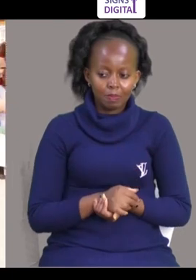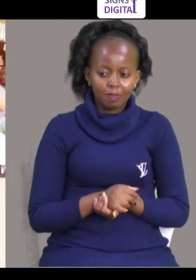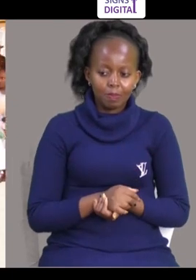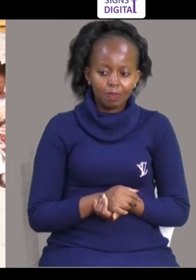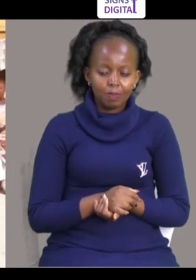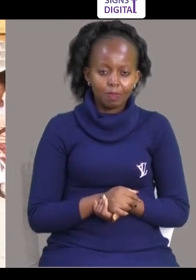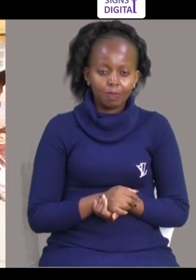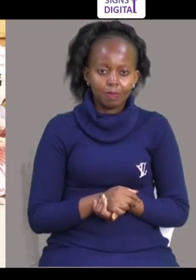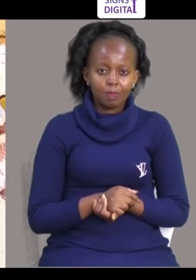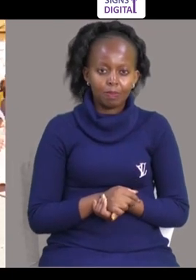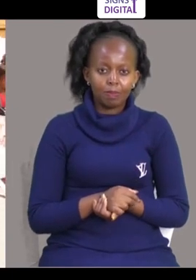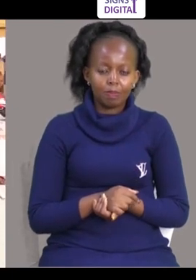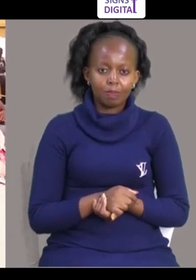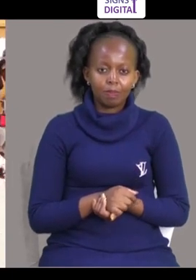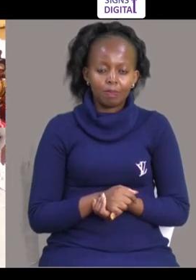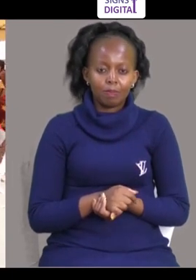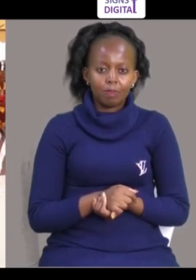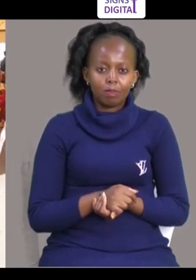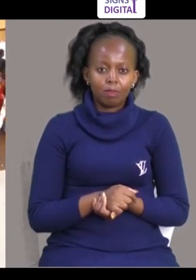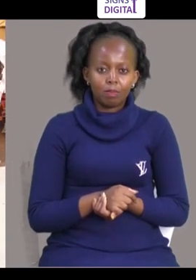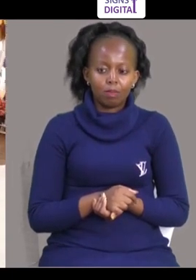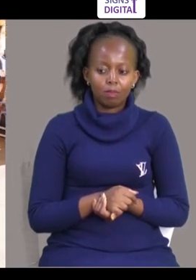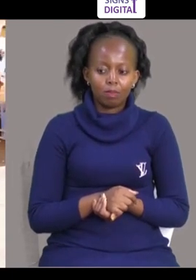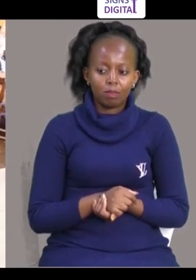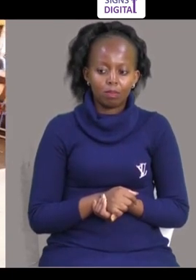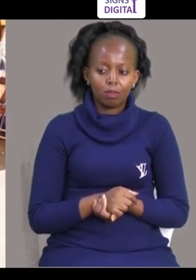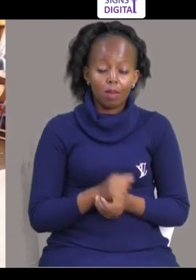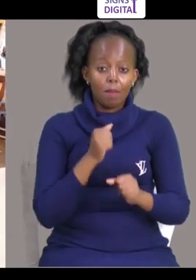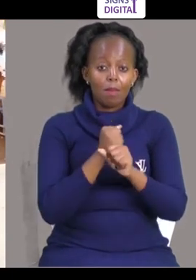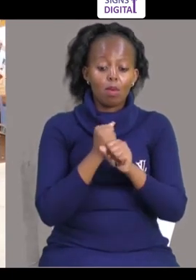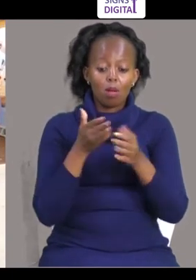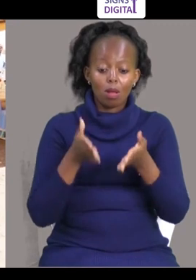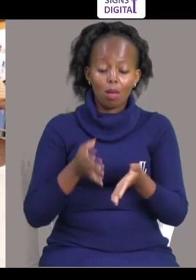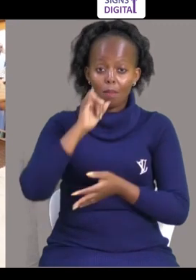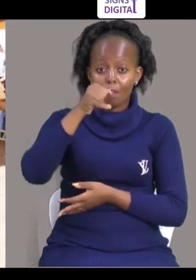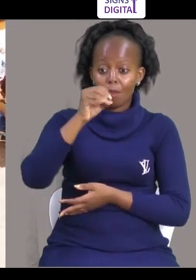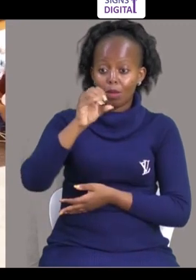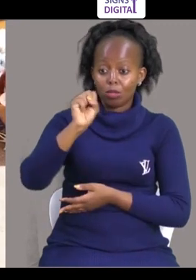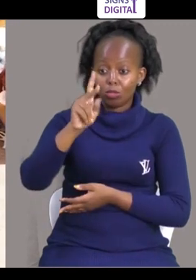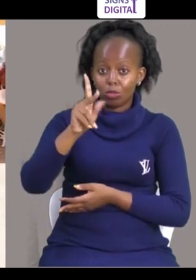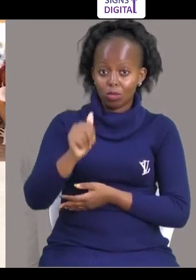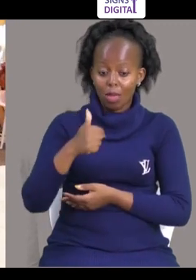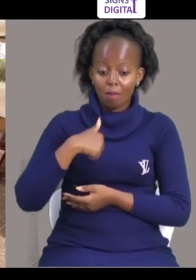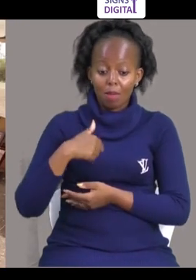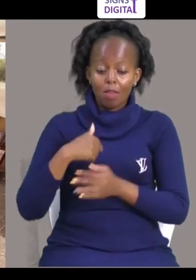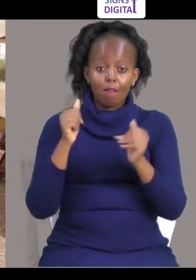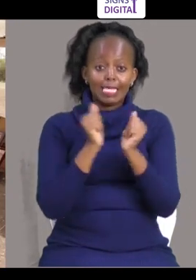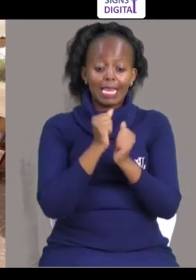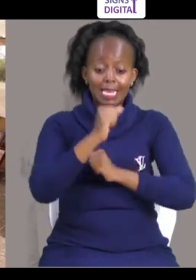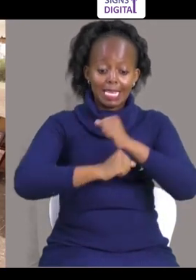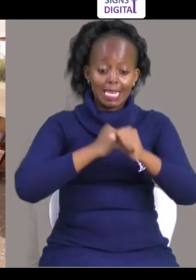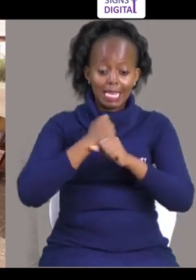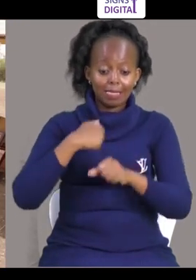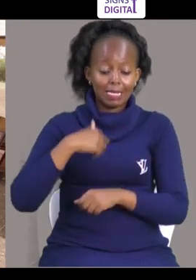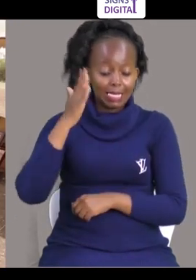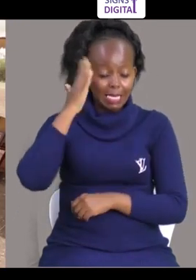amesikia Mimi na ita mwaina Kwa hivania kazi hapa Yoska Mimi